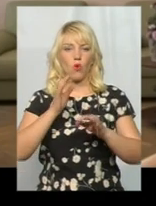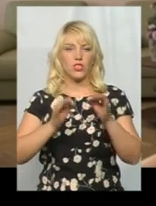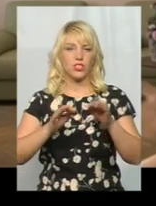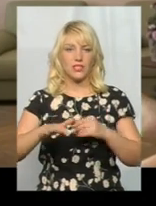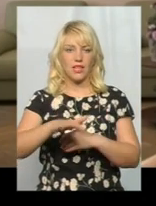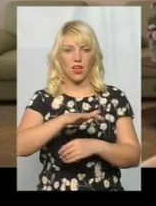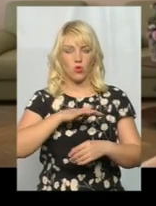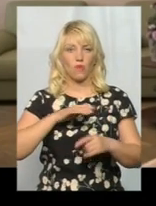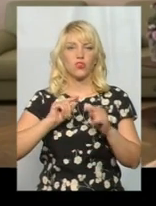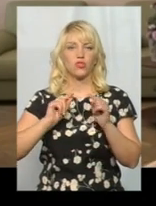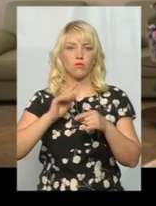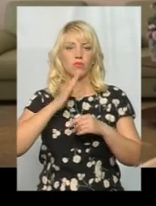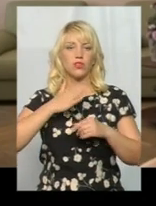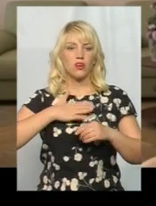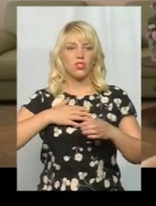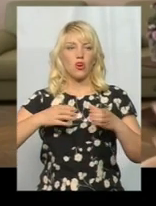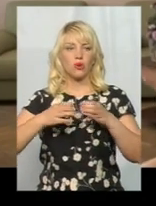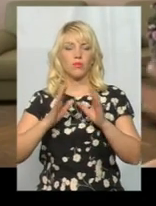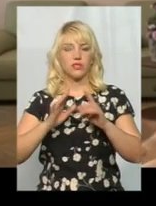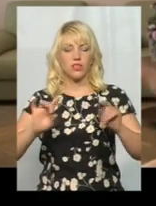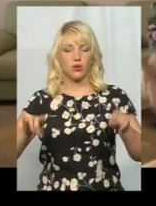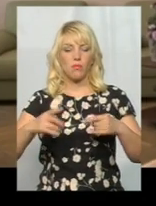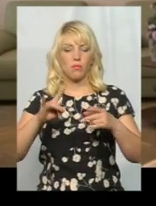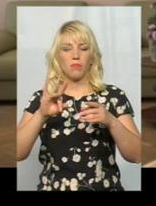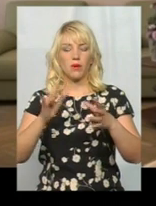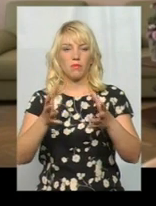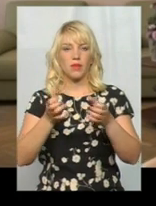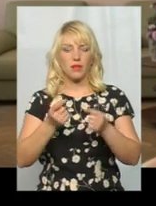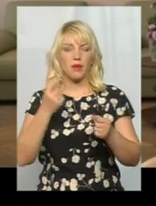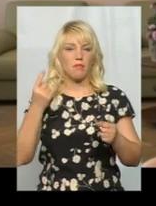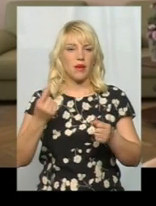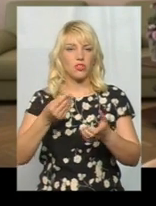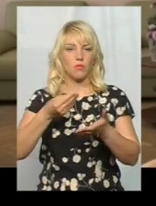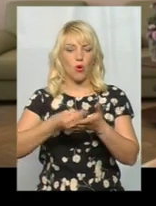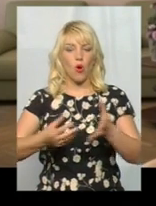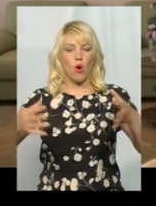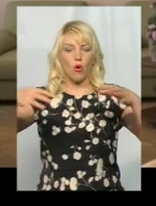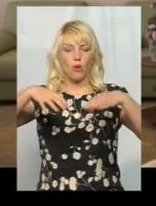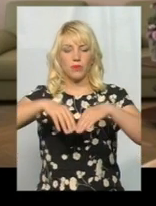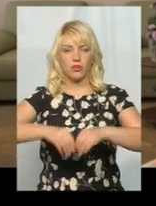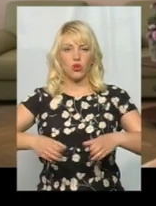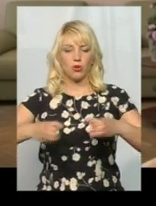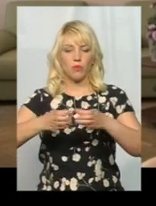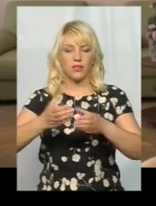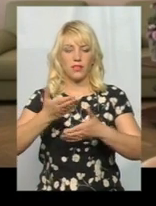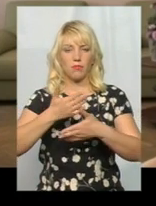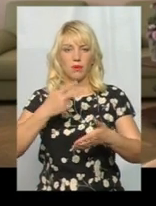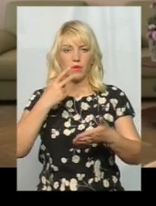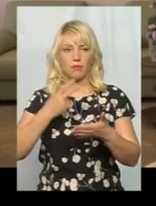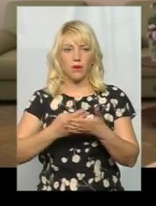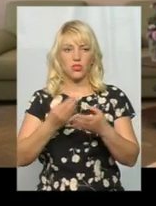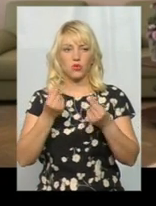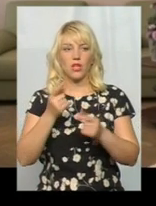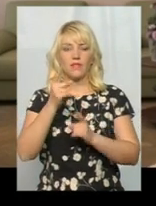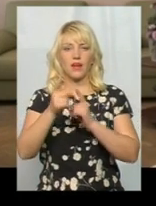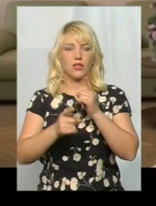саме тому наша громада тільки утворена, і при прийнятті першого бюджету об'єднаної громади, ми передбачили кошти на реконструкцію